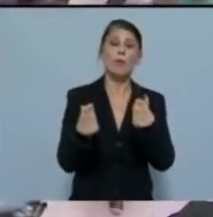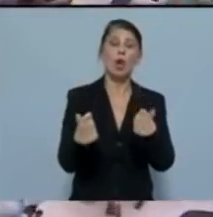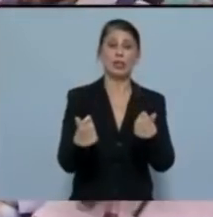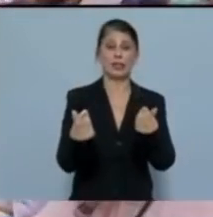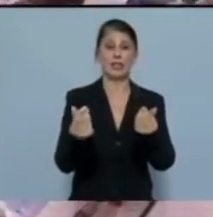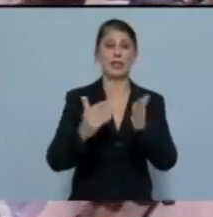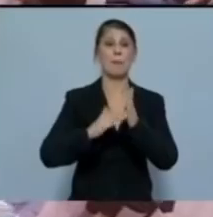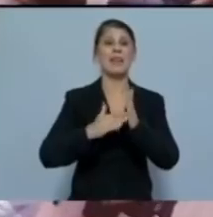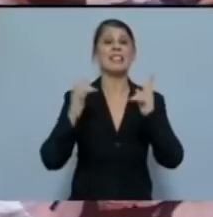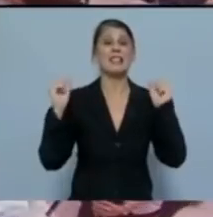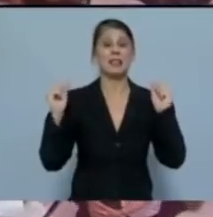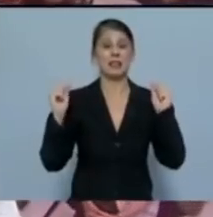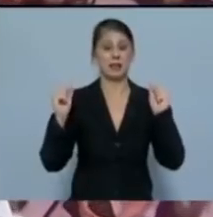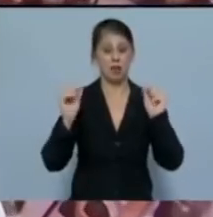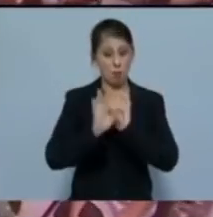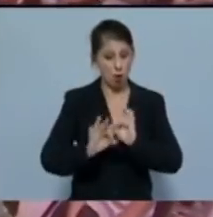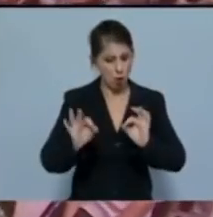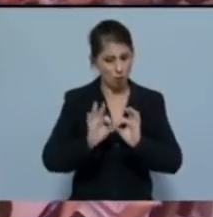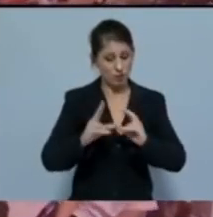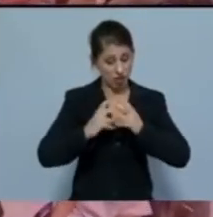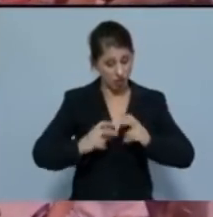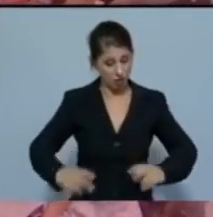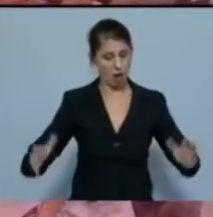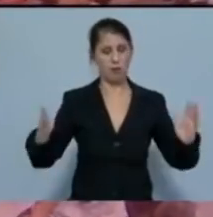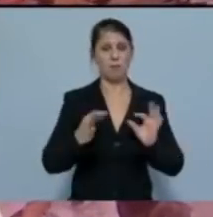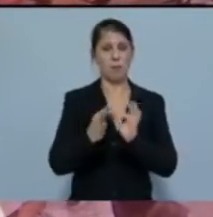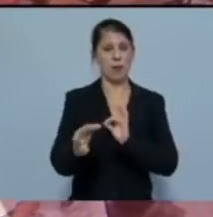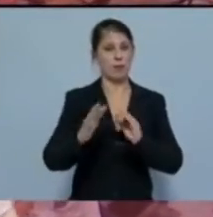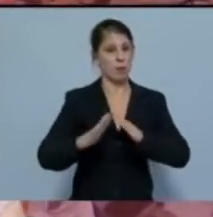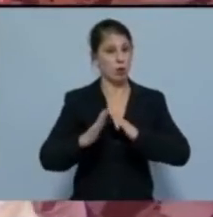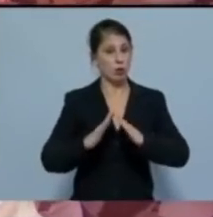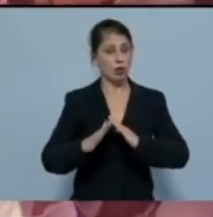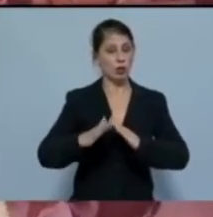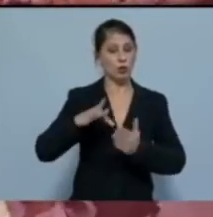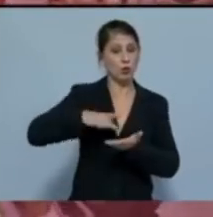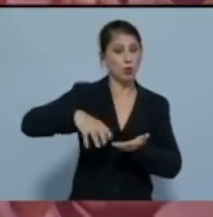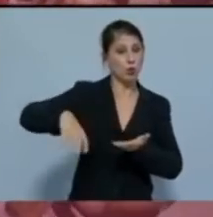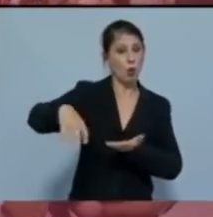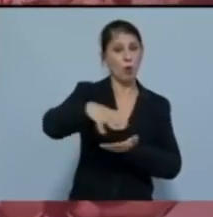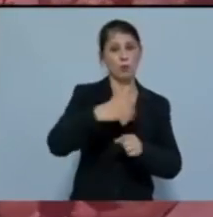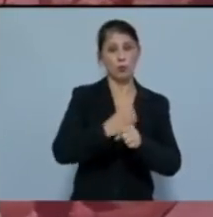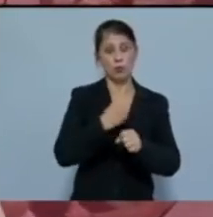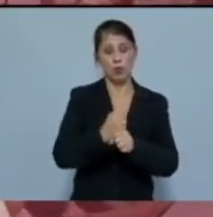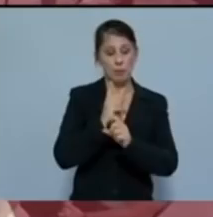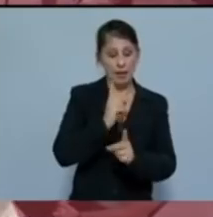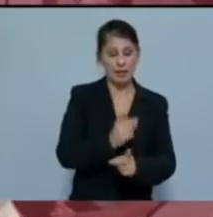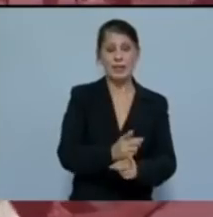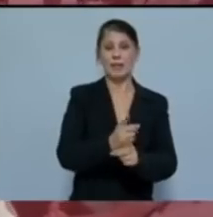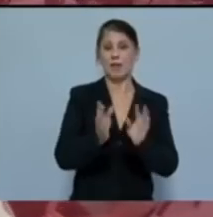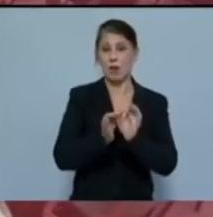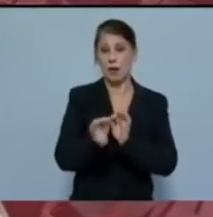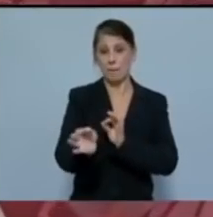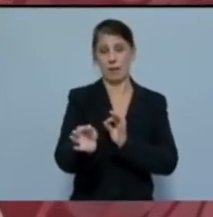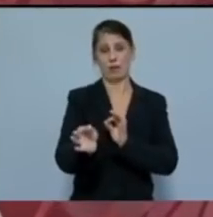υγείας με έμφαση στην πρόληψη, στα μέτρα προστασίας στους τόπους δουλειάς, με εξειδικευμένα μέτρα